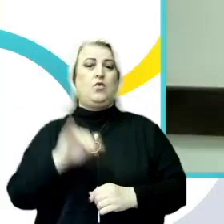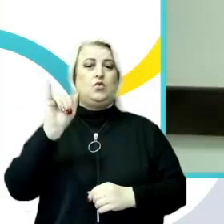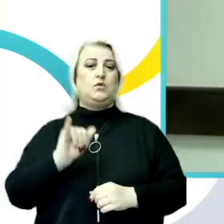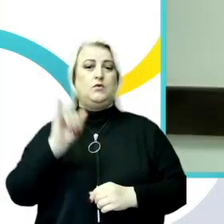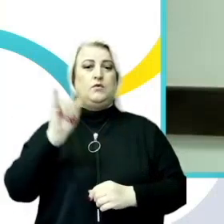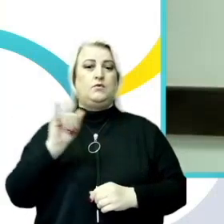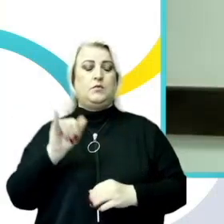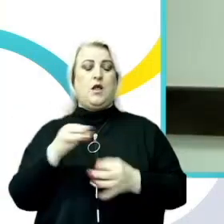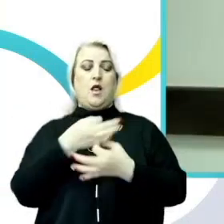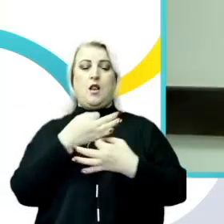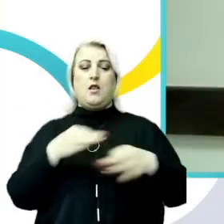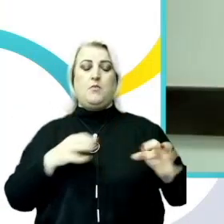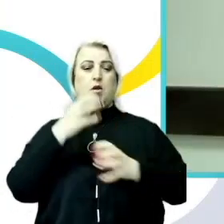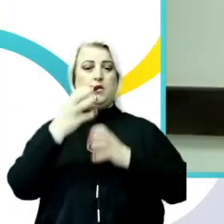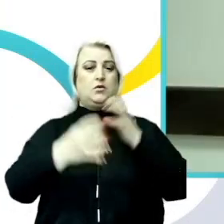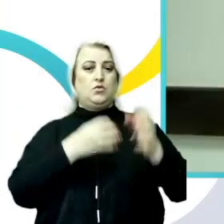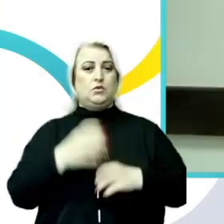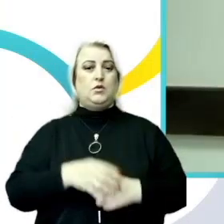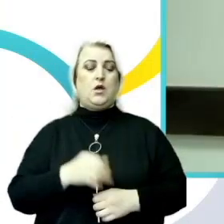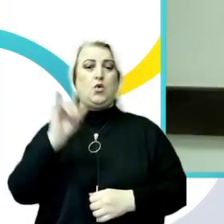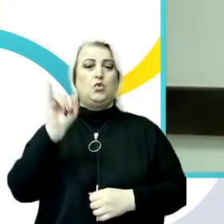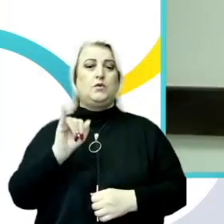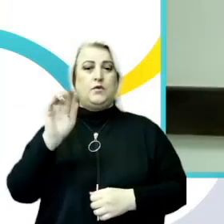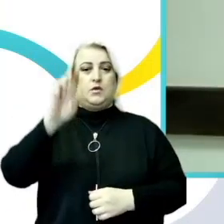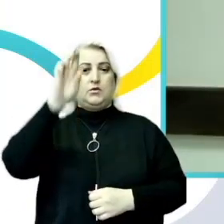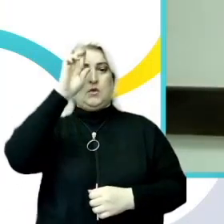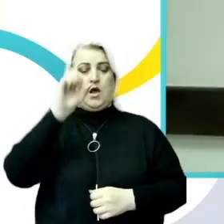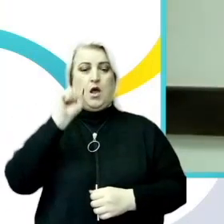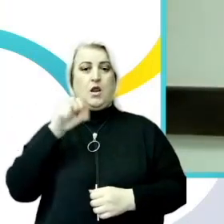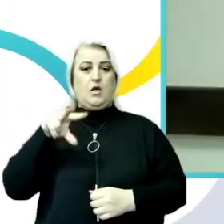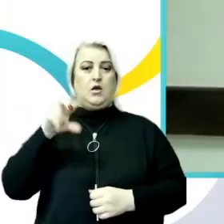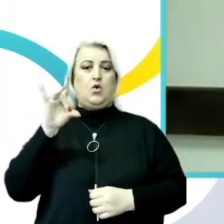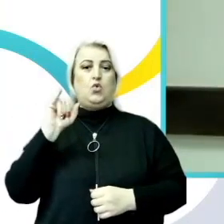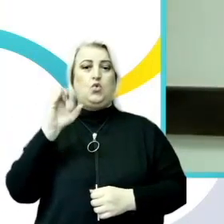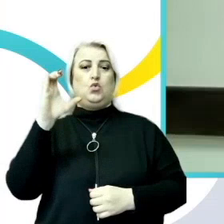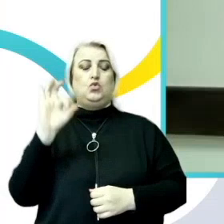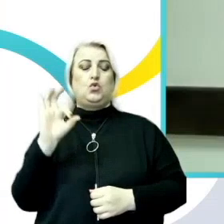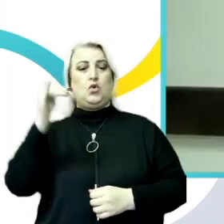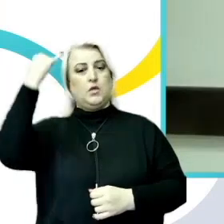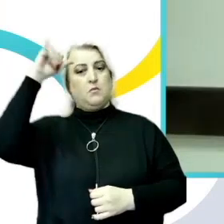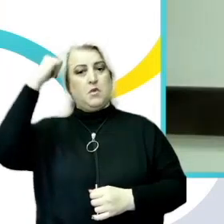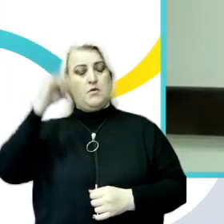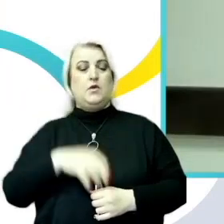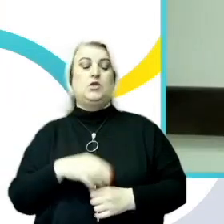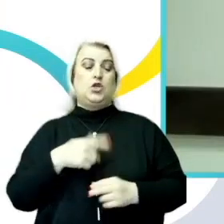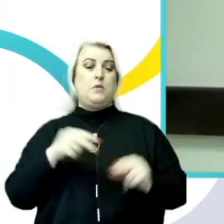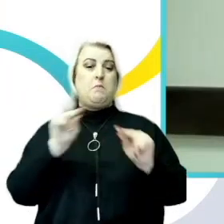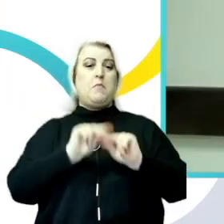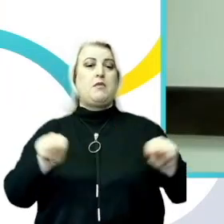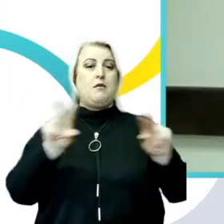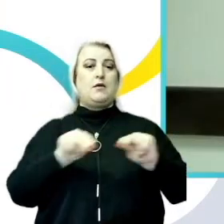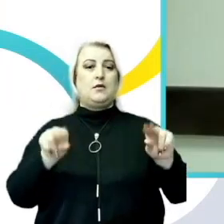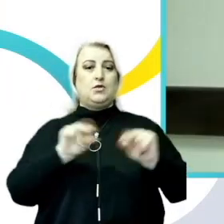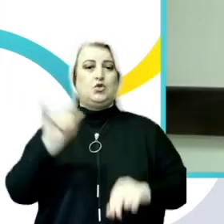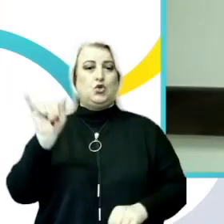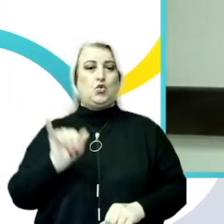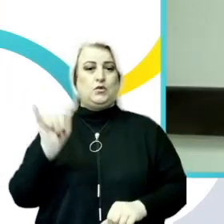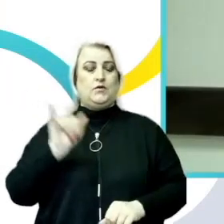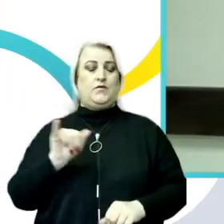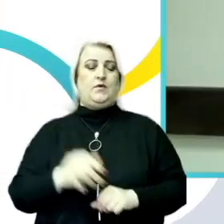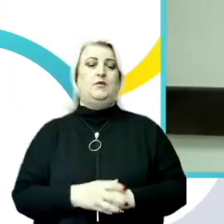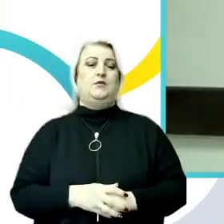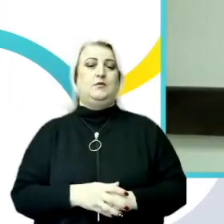Liberă Internațională, Universitatea de Stat Aleco Russo din Bălți și Universitatea Pedagogică de Stat Ivon Creancă. Salut